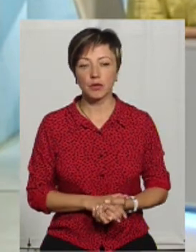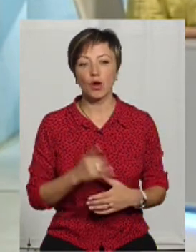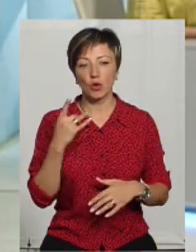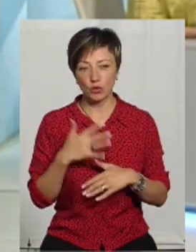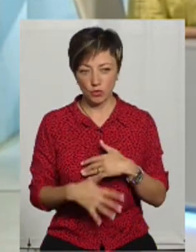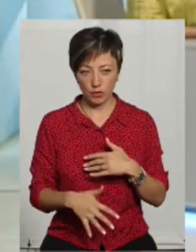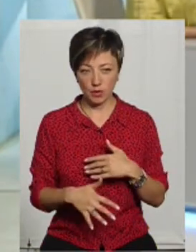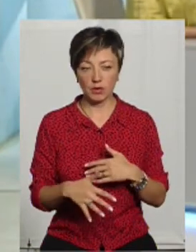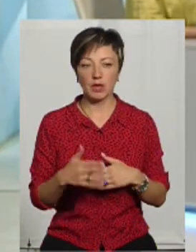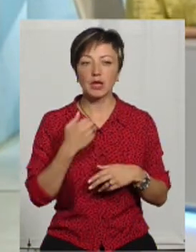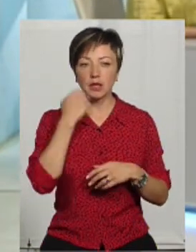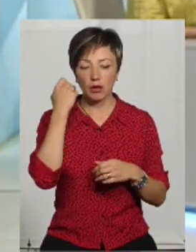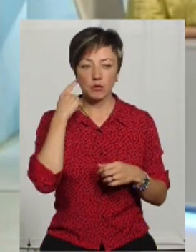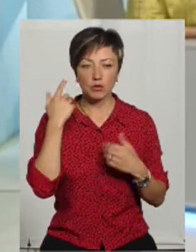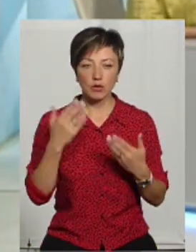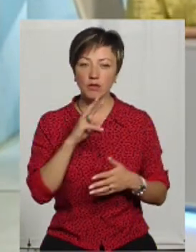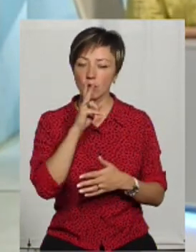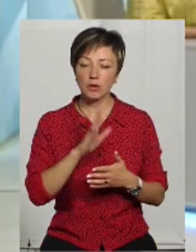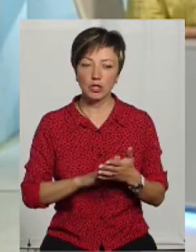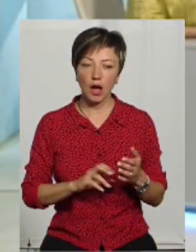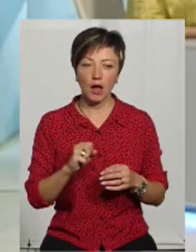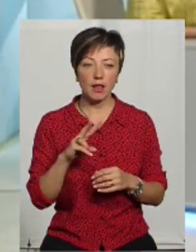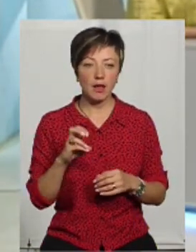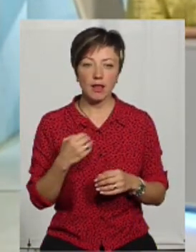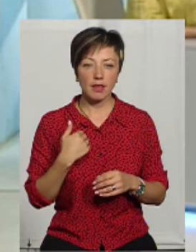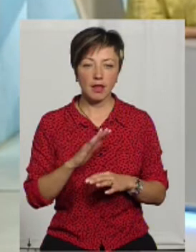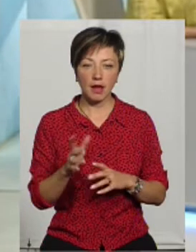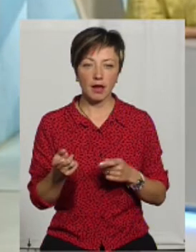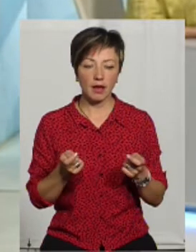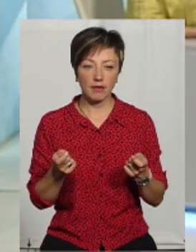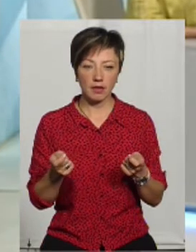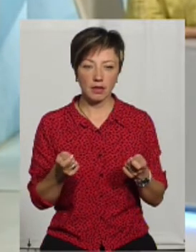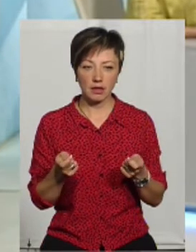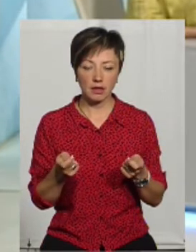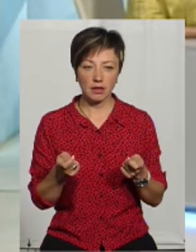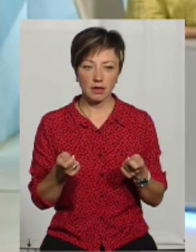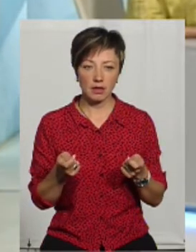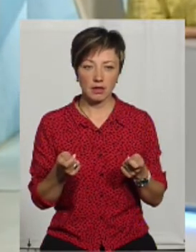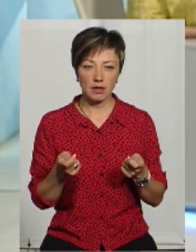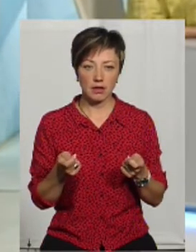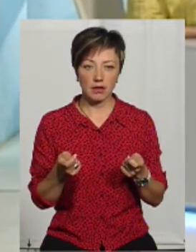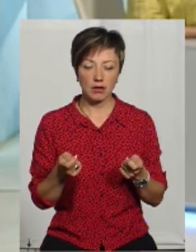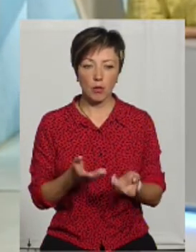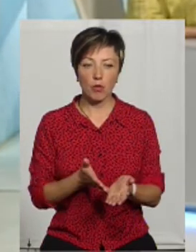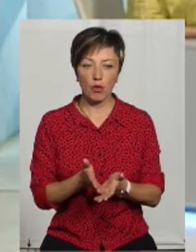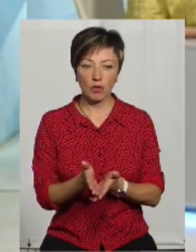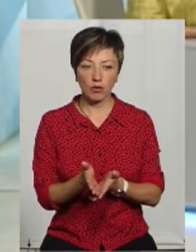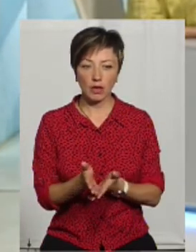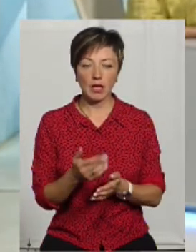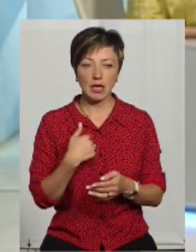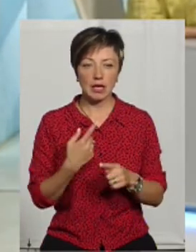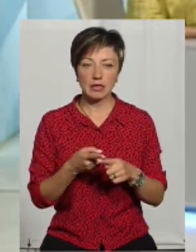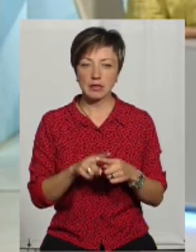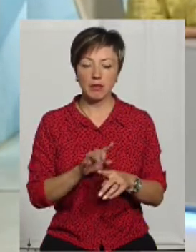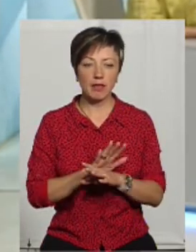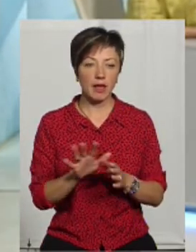Прозумієте, Олег. Дякую, ми вас почнемо. Я вибачаюся, але я не керівник такого профільного напрямку. Я